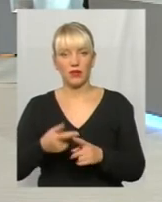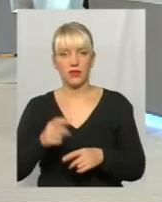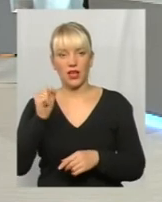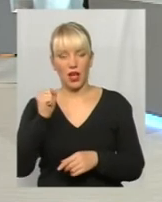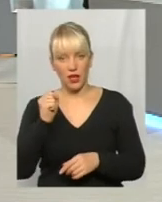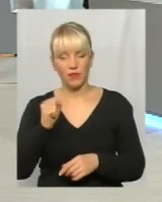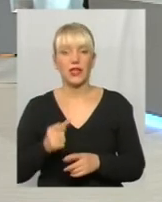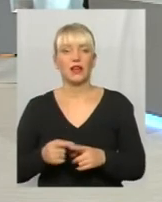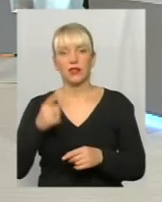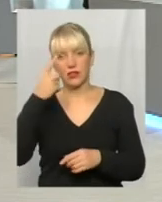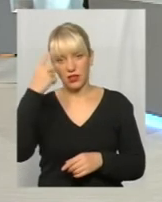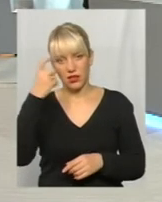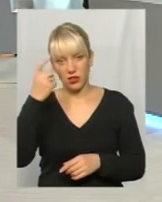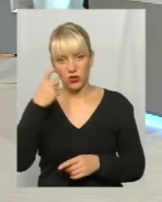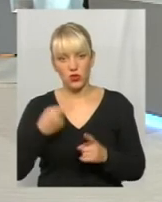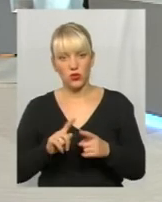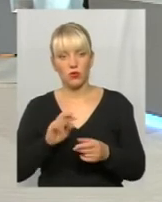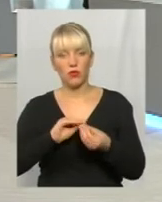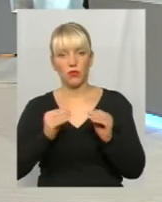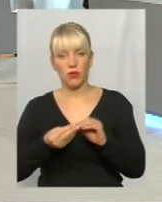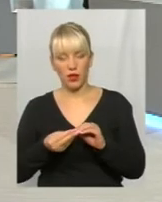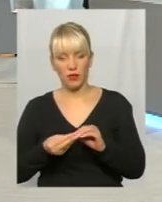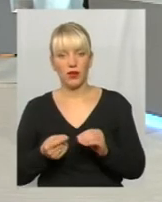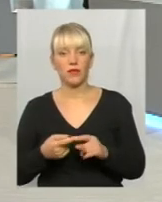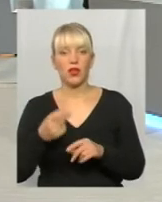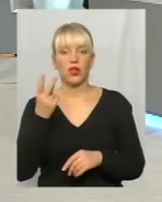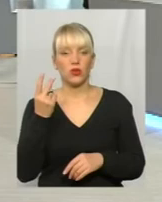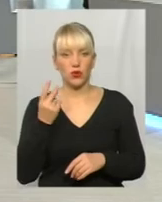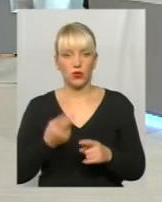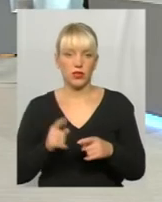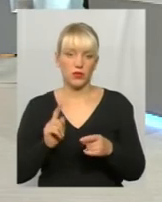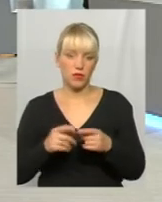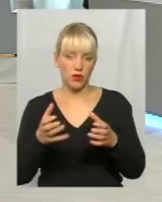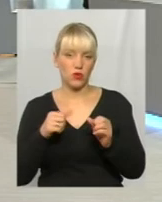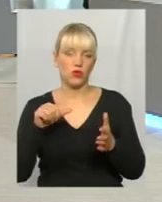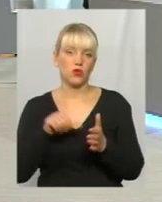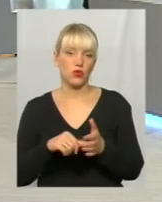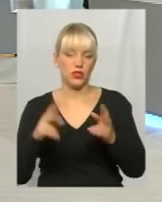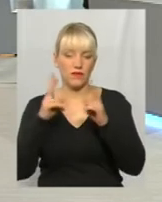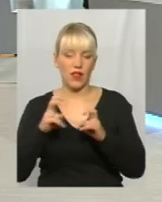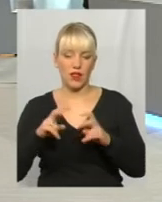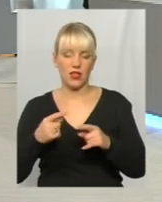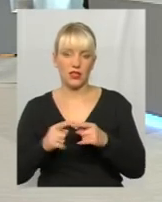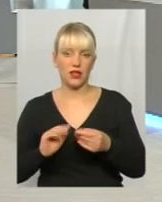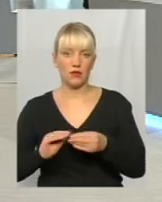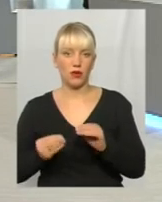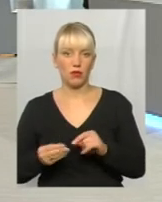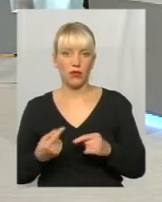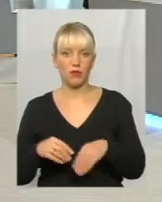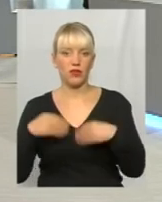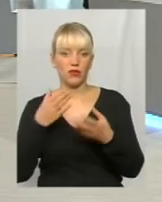проблему органу влади. Б. беруть участь в аналізі цієї проблеми. Надають свої